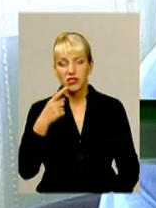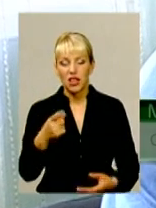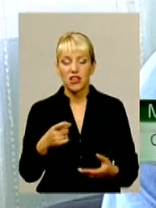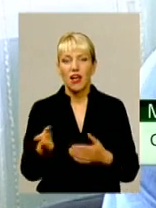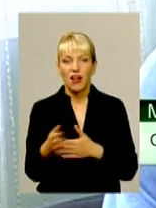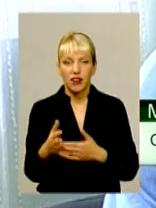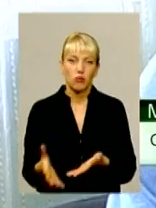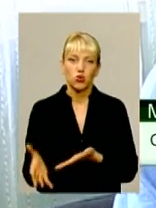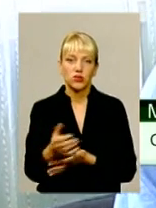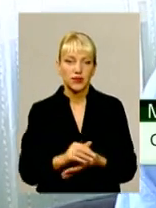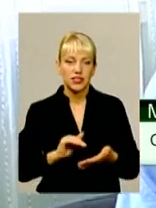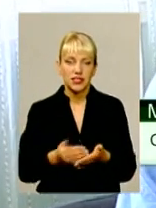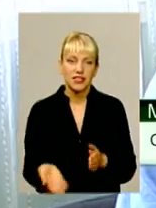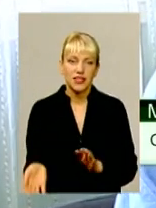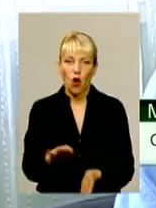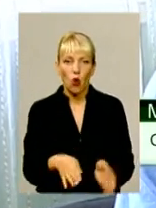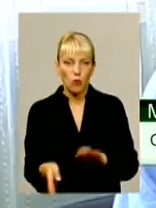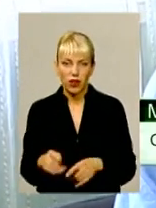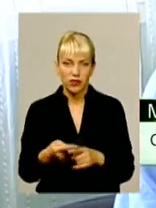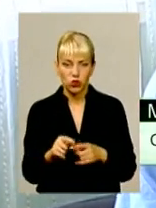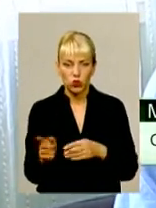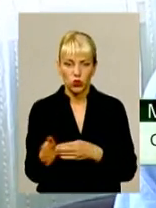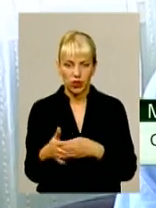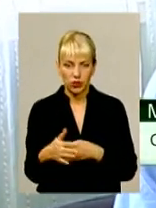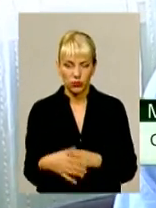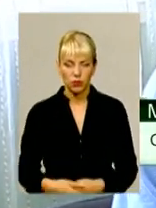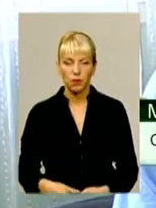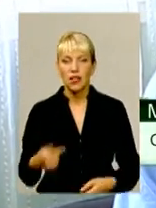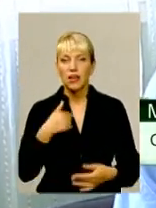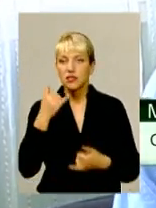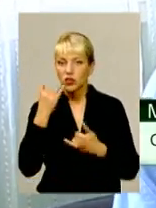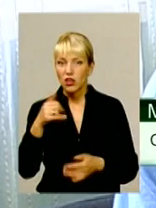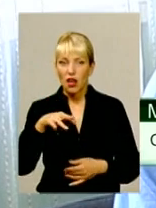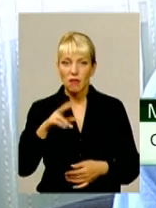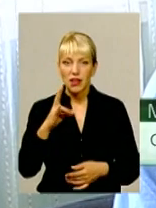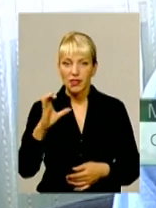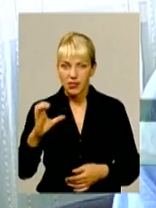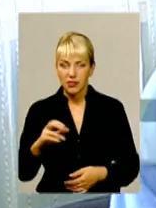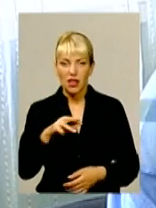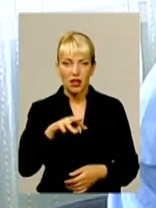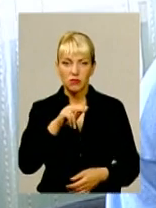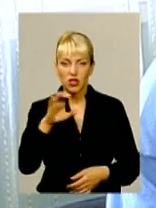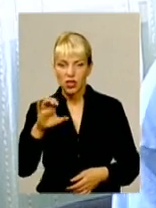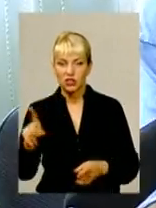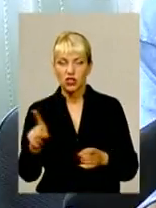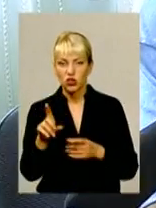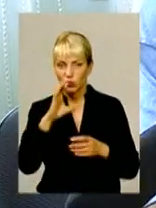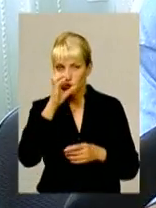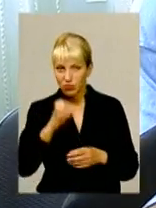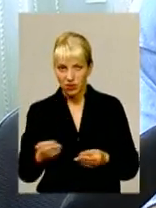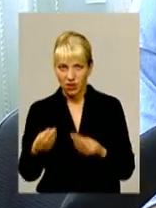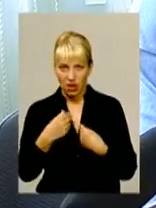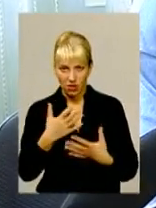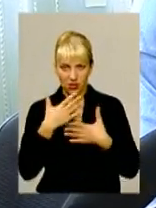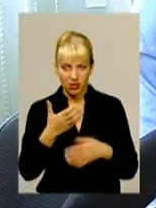дзвонив, дзвонив, сьогодні я з ними був, щоб якісь дали, помогли з ним на честь, щоб зібрати ці протиогази. І зараз